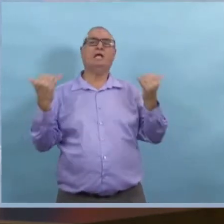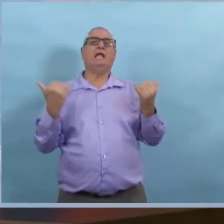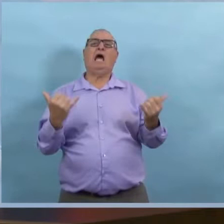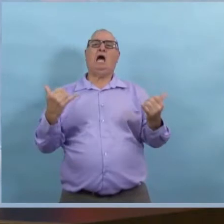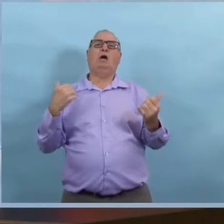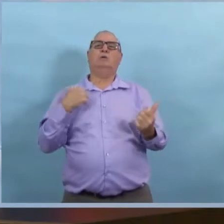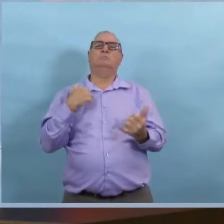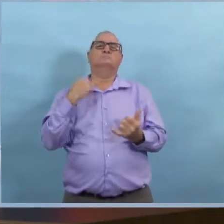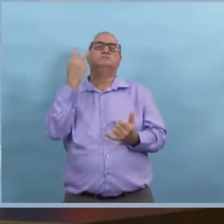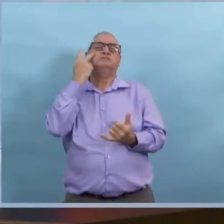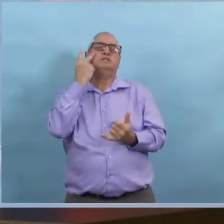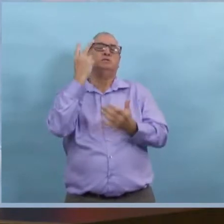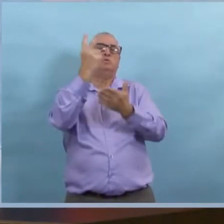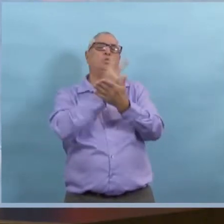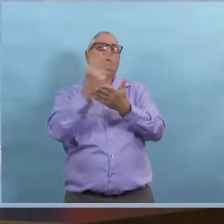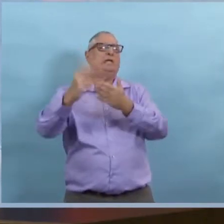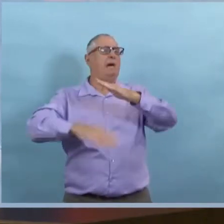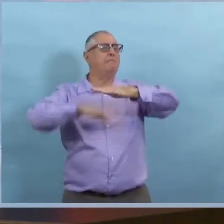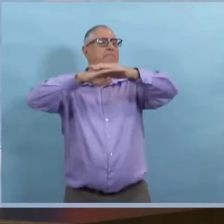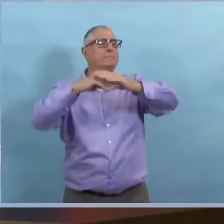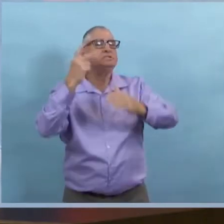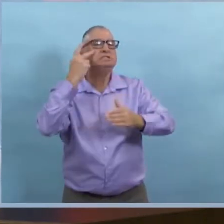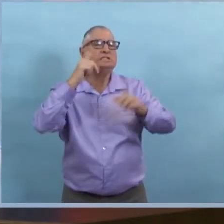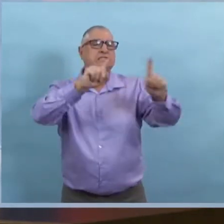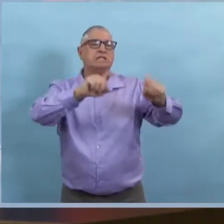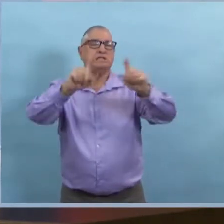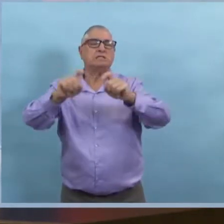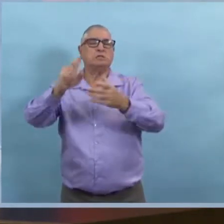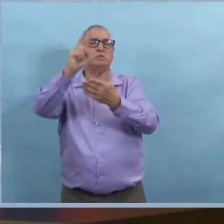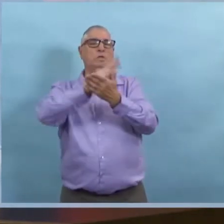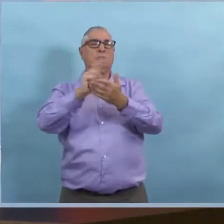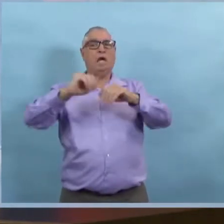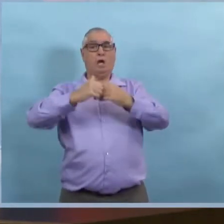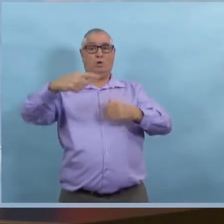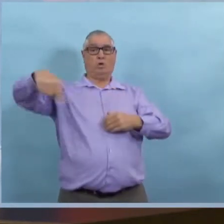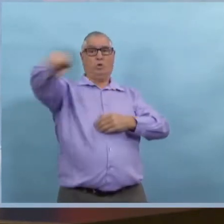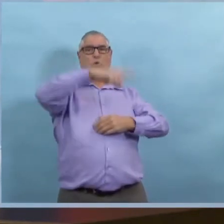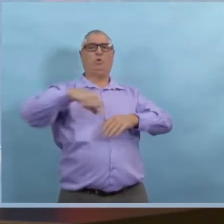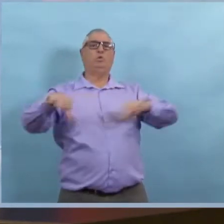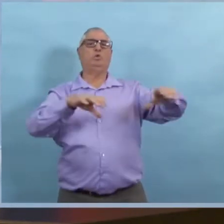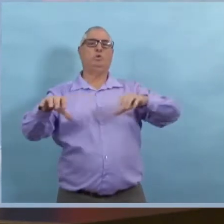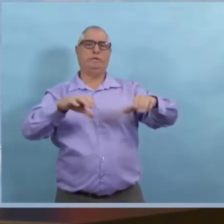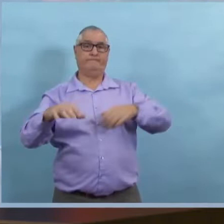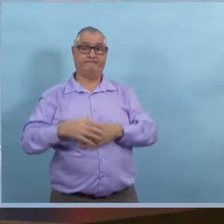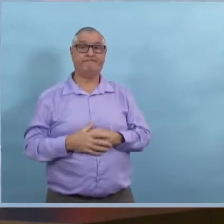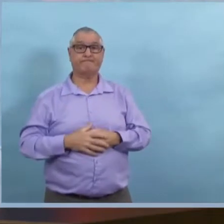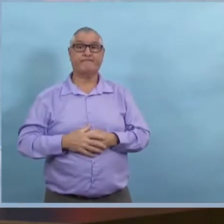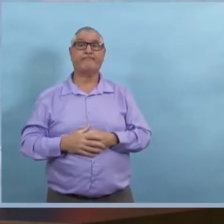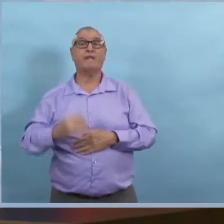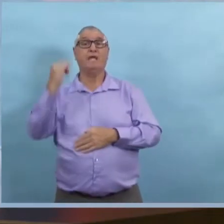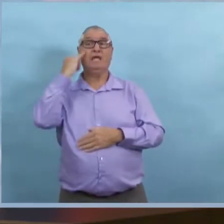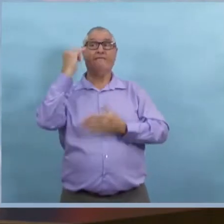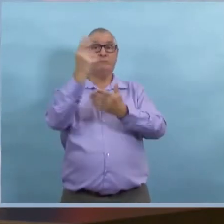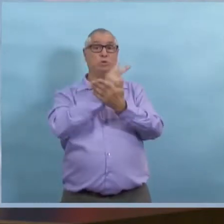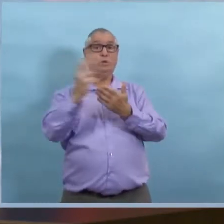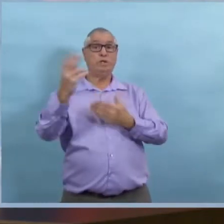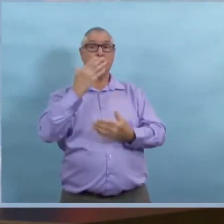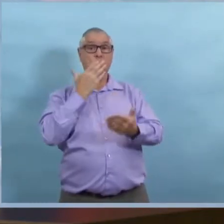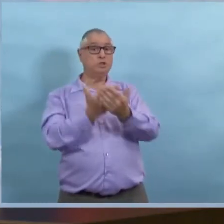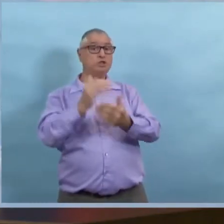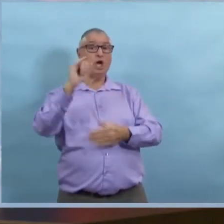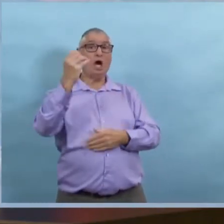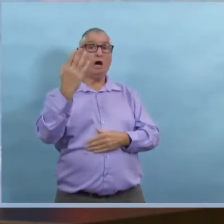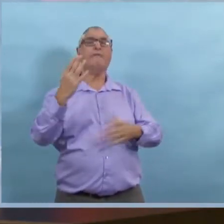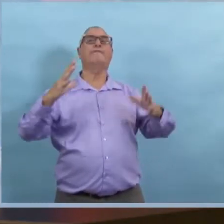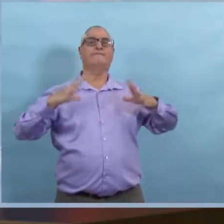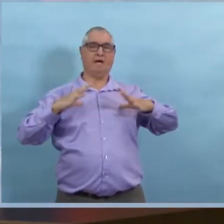nous pensons que deux semaines, si tout le monde respecte ces mesures-là, on va voir un véritable changement dans les chiffres. Alors, à ce moment